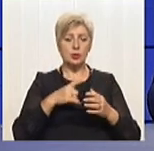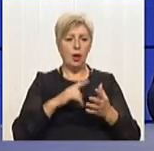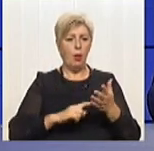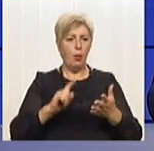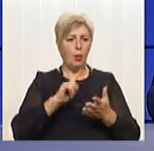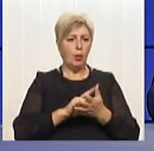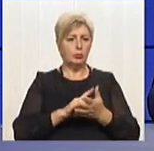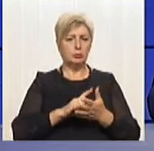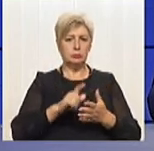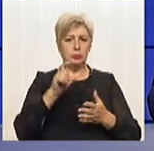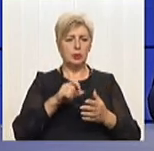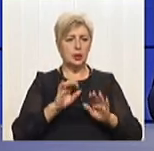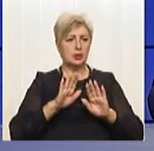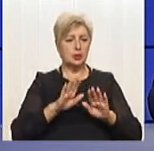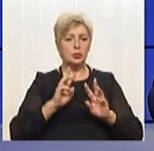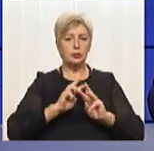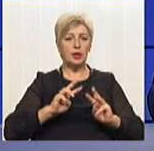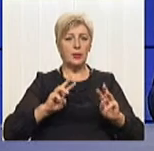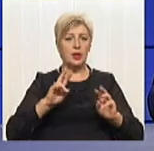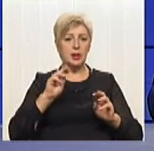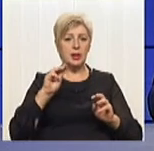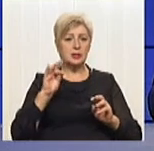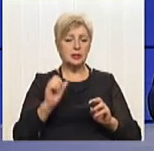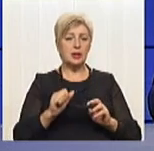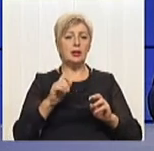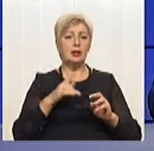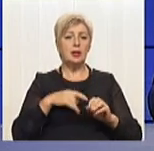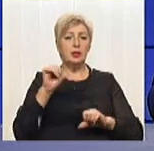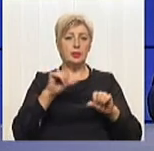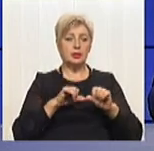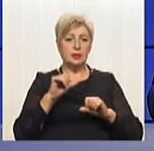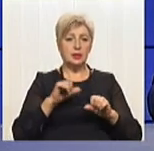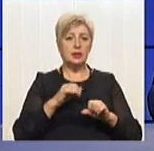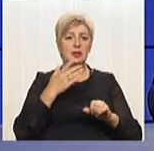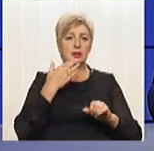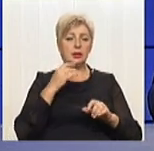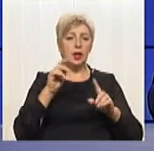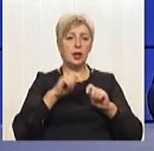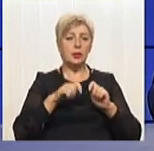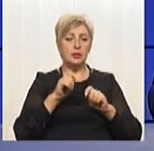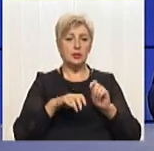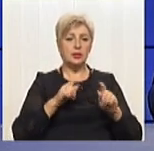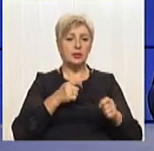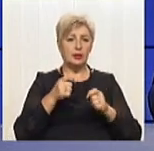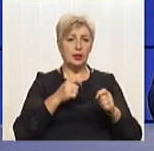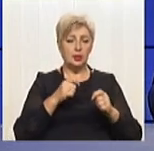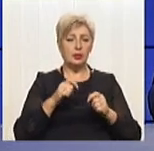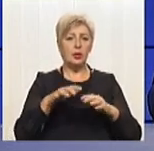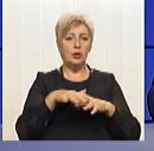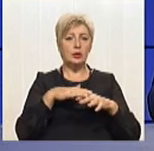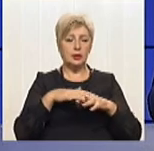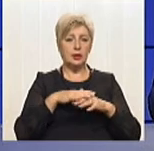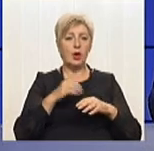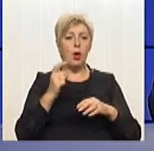рівня заступника міністрів, представників Національної комісії з регулювання ринку електроенергії та комунальних